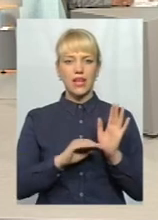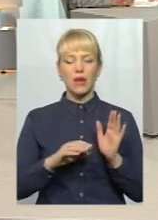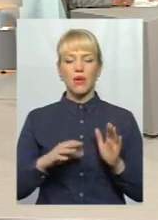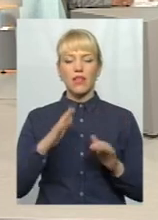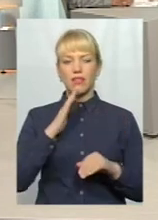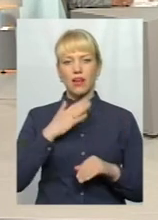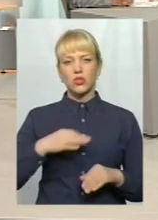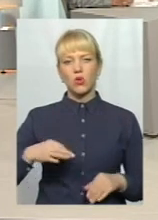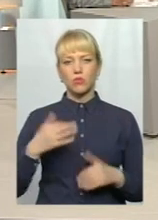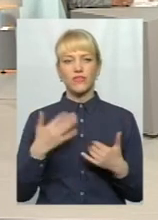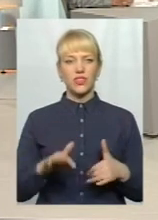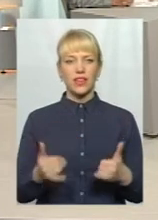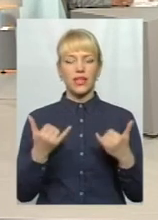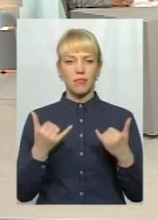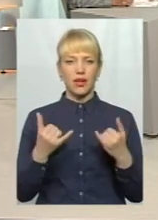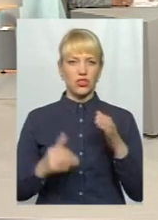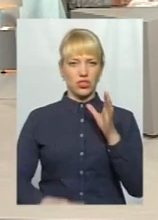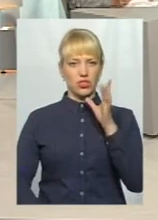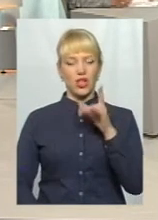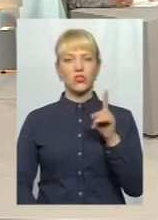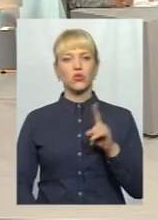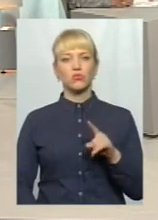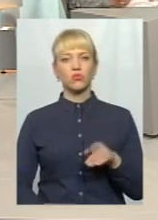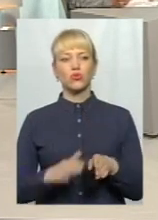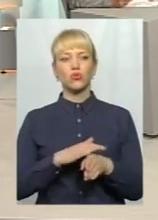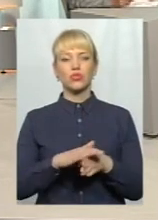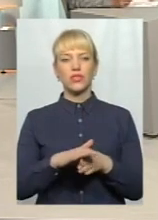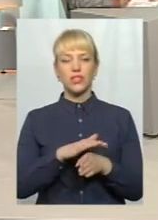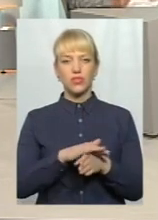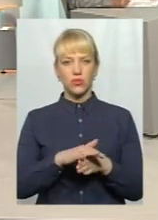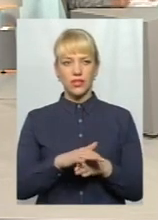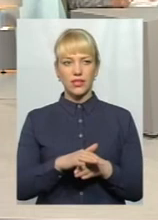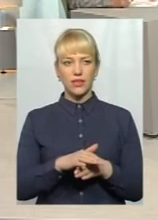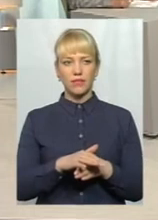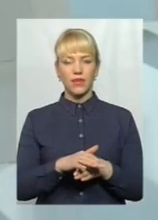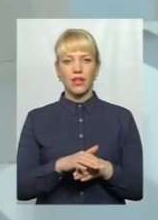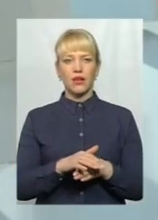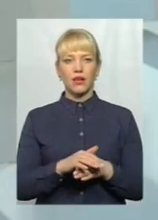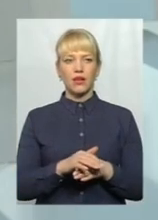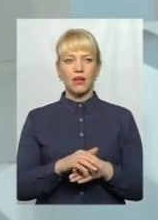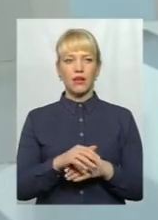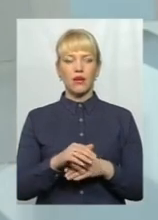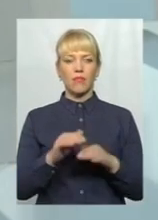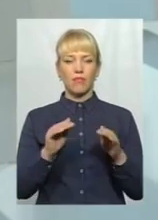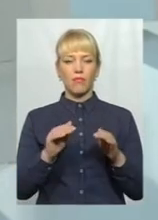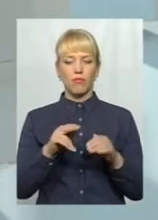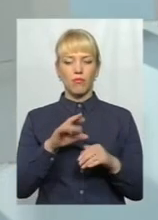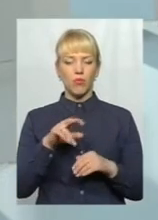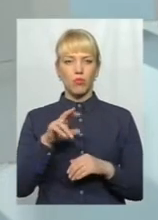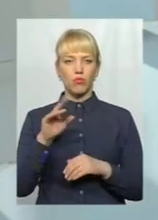теперішній час. Тому що здійснюються попуски води в понизі Дністра,